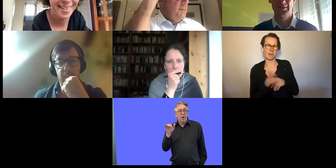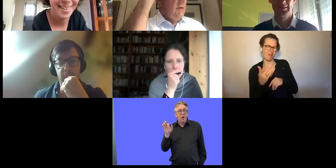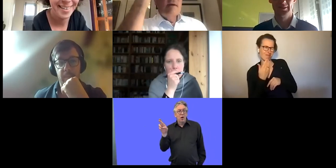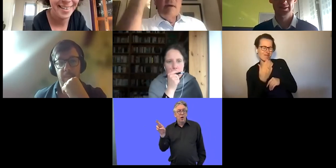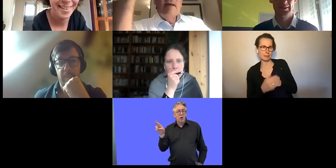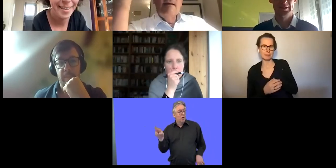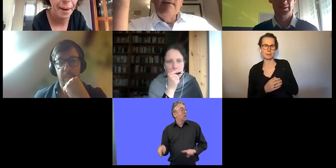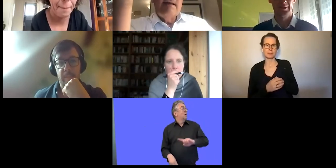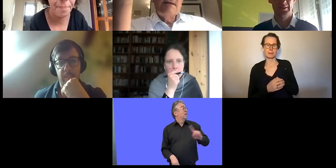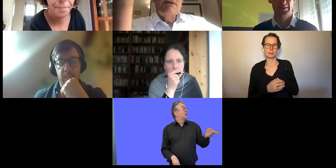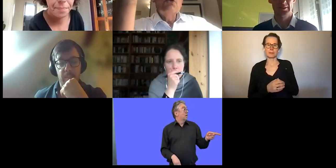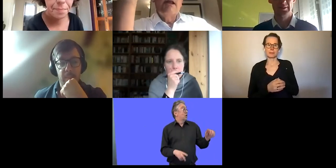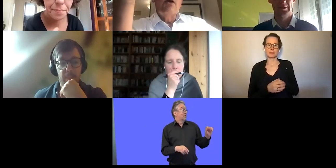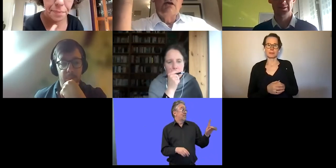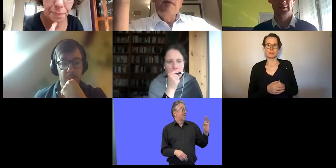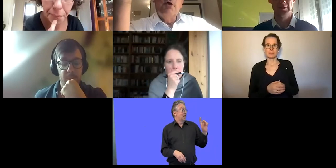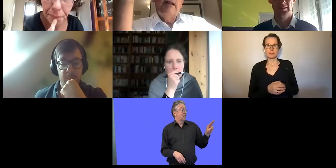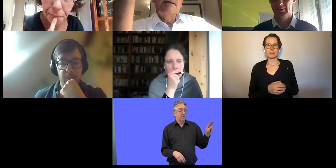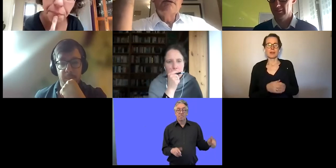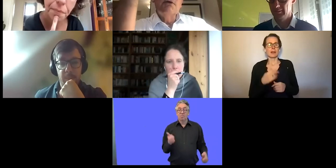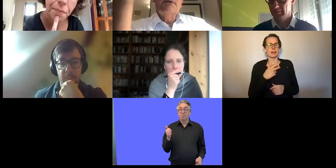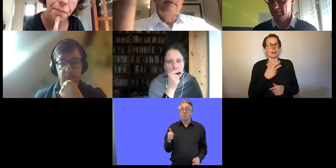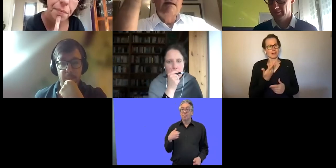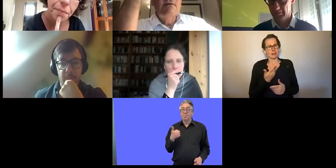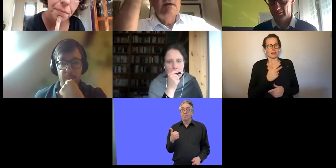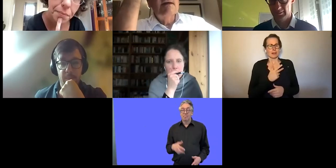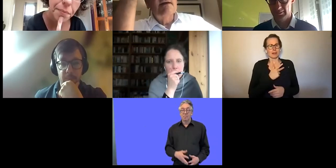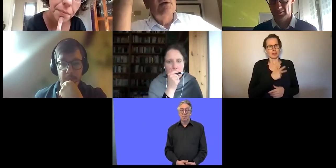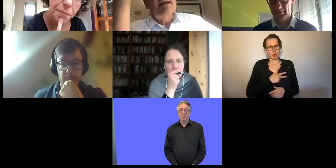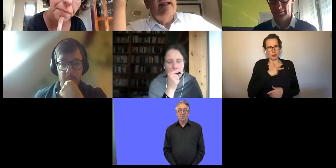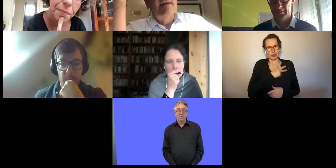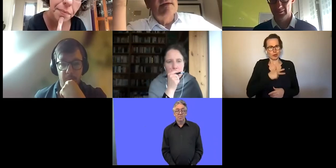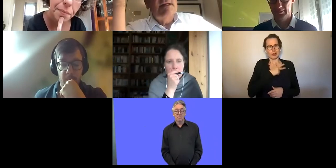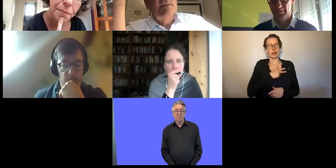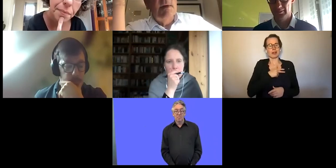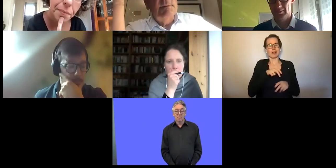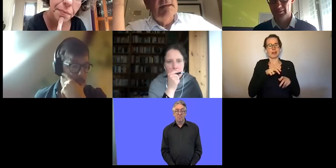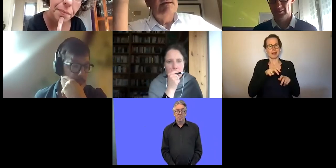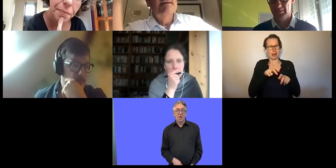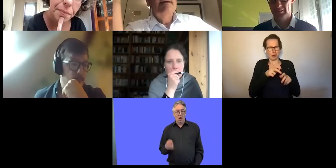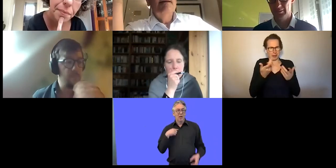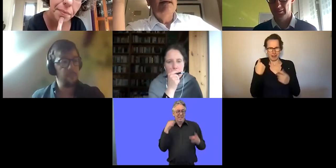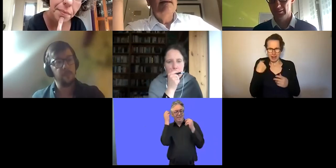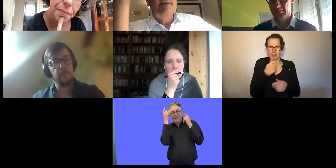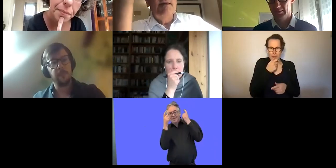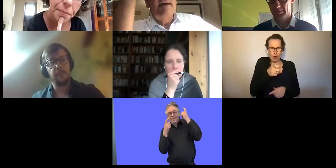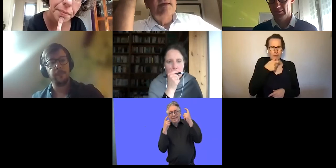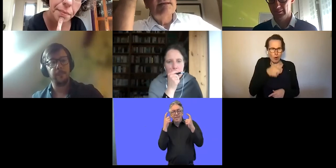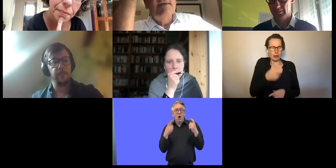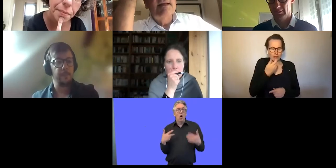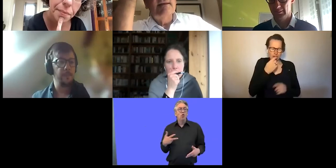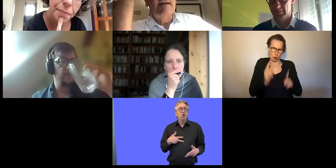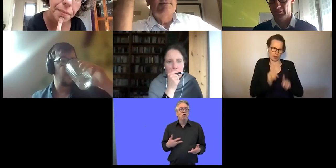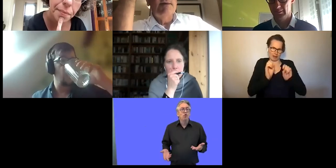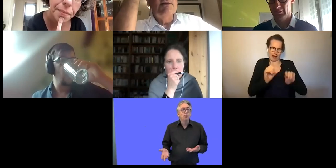Ich möchte, weil das Social Economy Model jetzt so oft erwähnt wurde, kurz erklären, was das überhaupt ist. Ich nehme an,